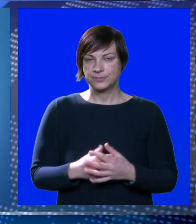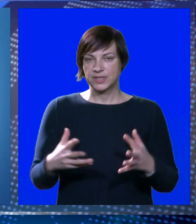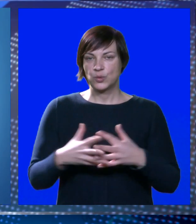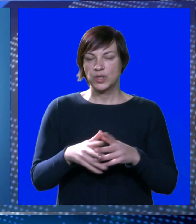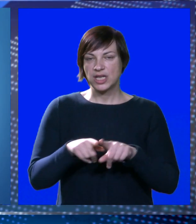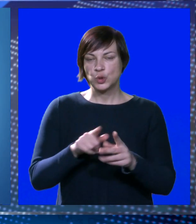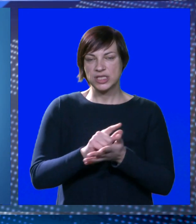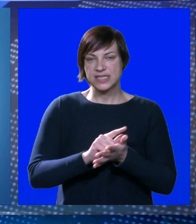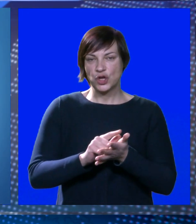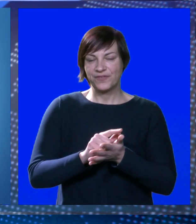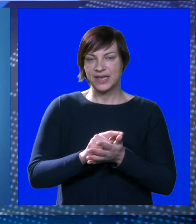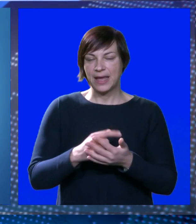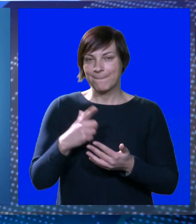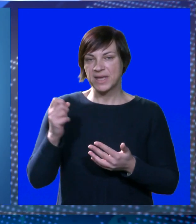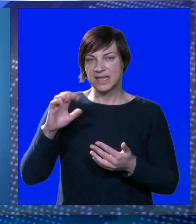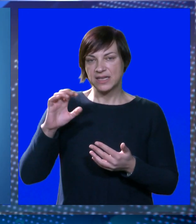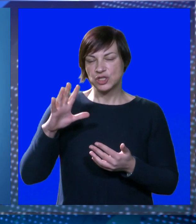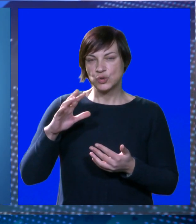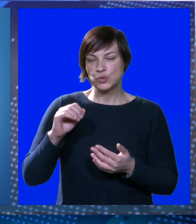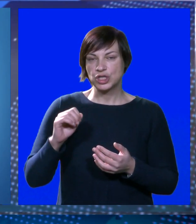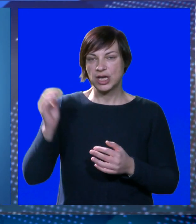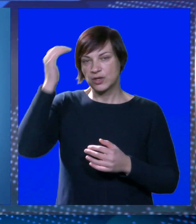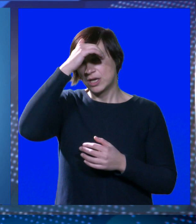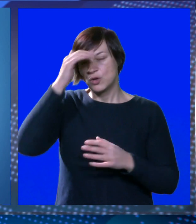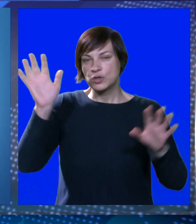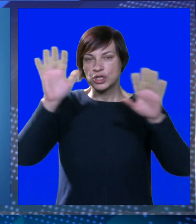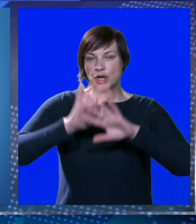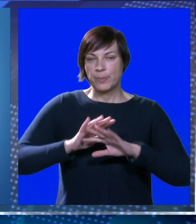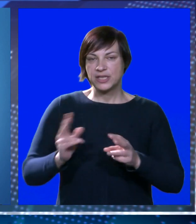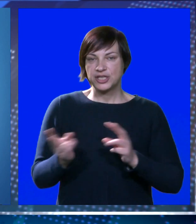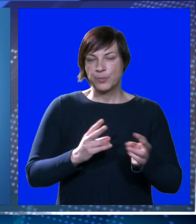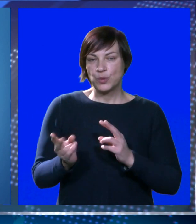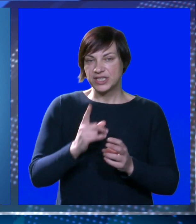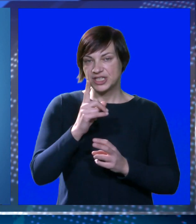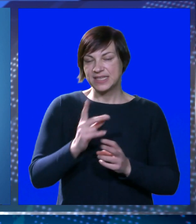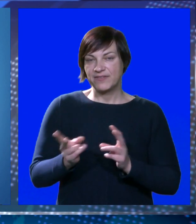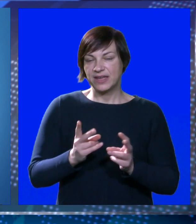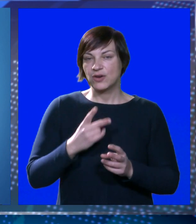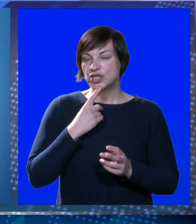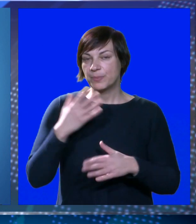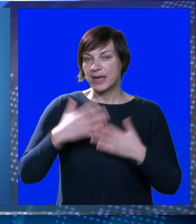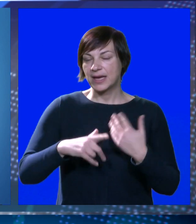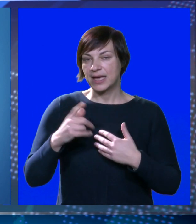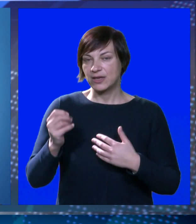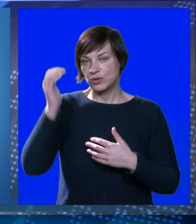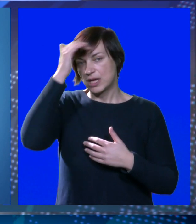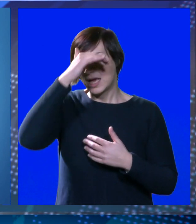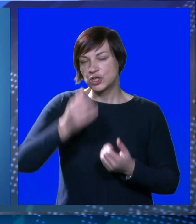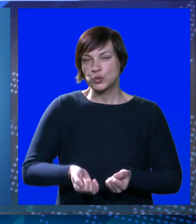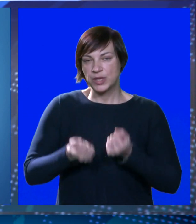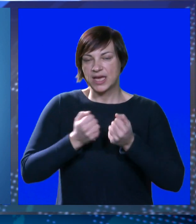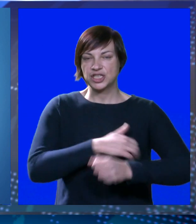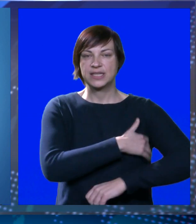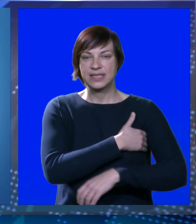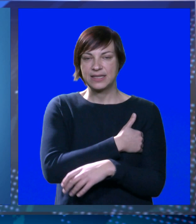U gradu slične vremenske prilike, dan sunčana, noć oblačna, puhaće slabno umjeren sjeverni vjetar, koji će prema kraju dana i noći jačati.